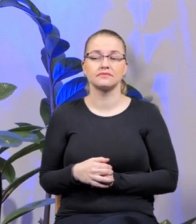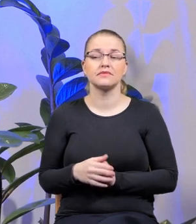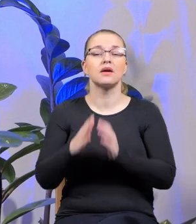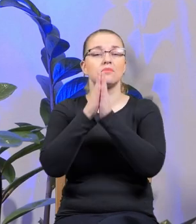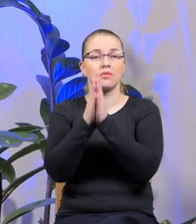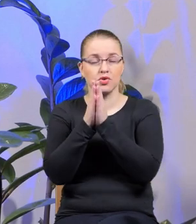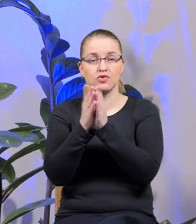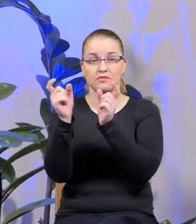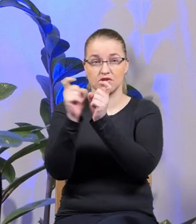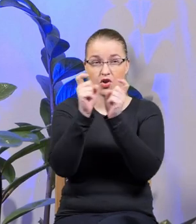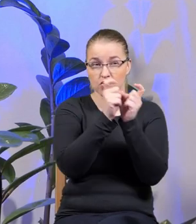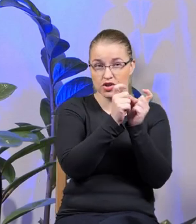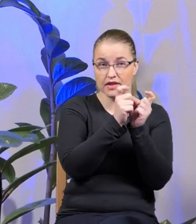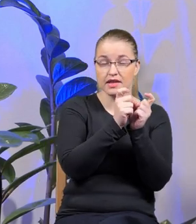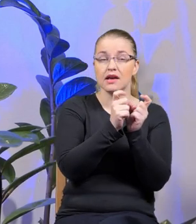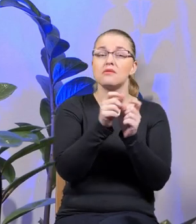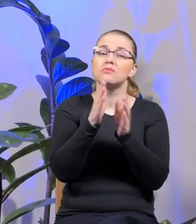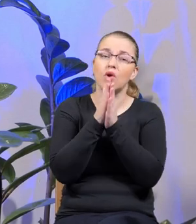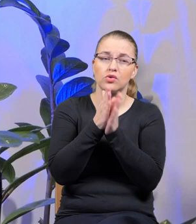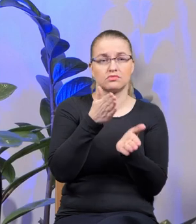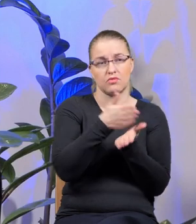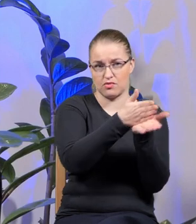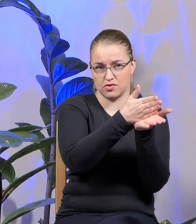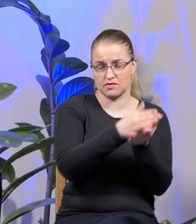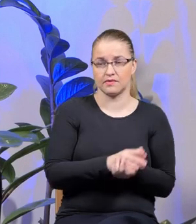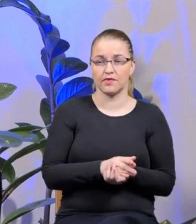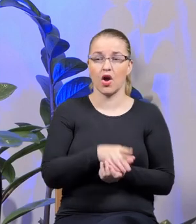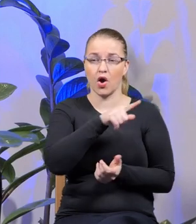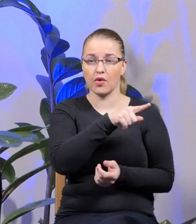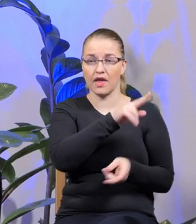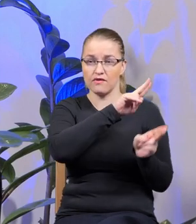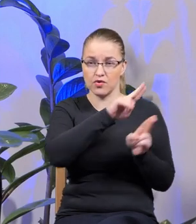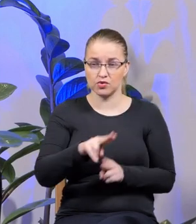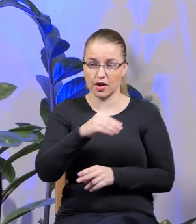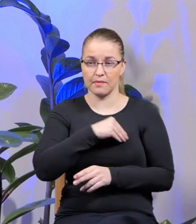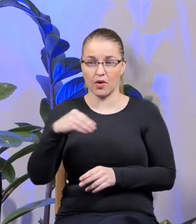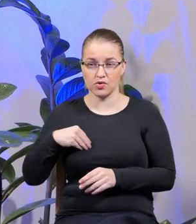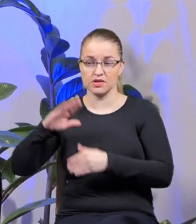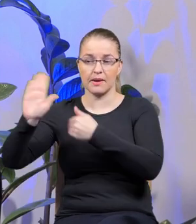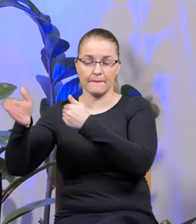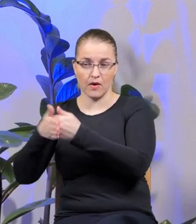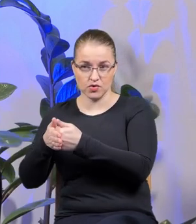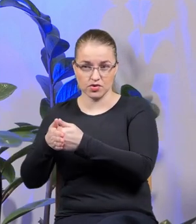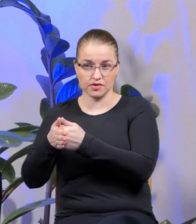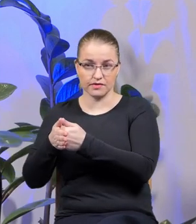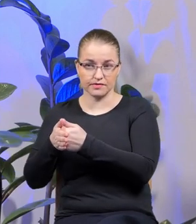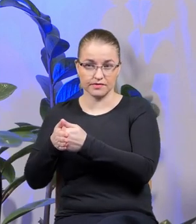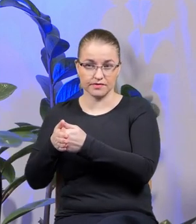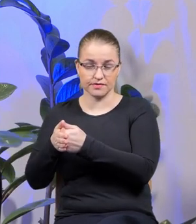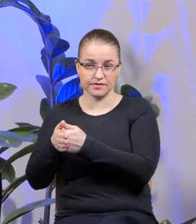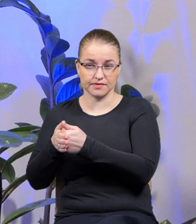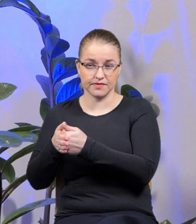Prosiłem sąsiadów, żeby im w razie czego pomogli. Ona wróciła potem do Polski, do męża. I